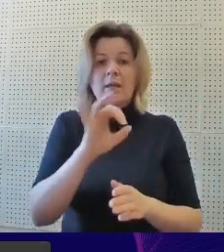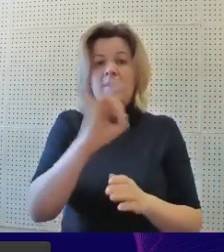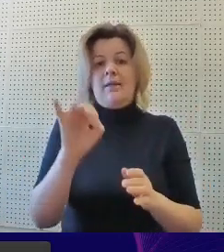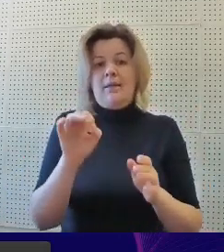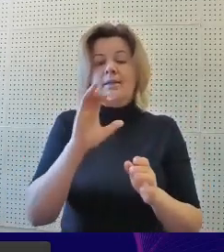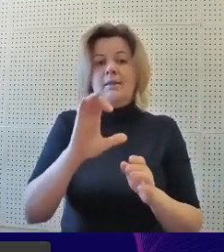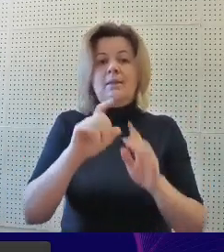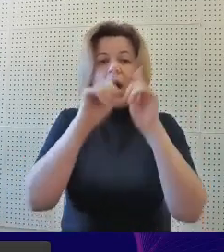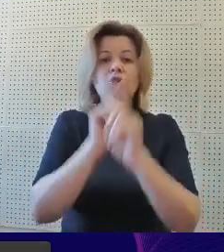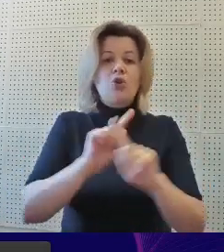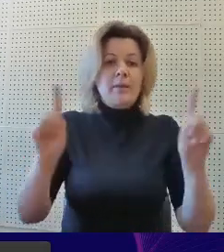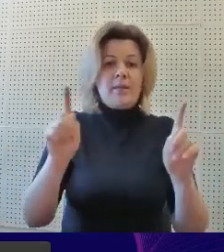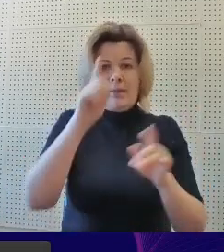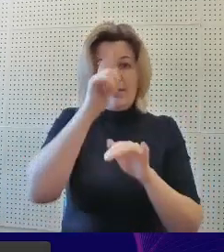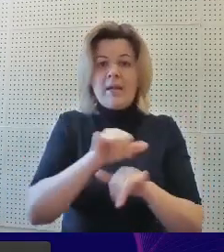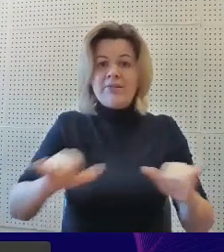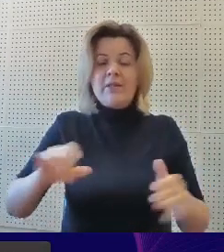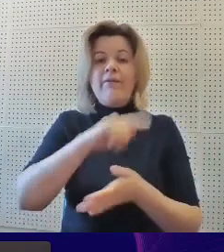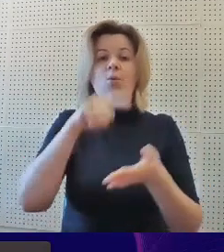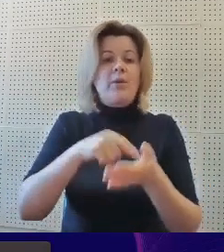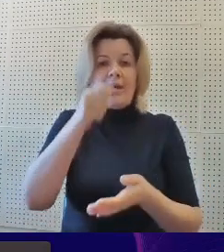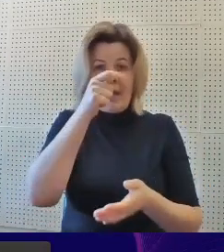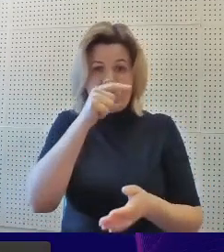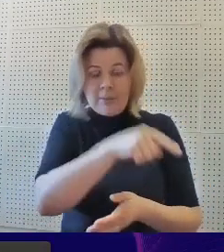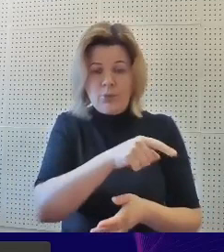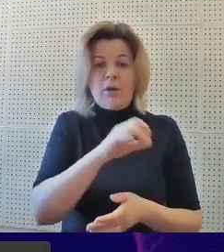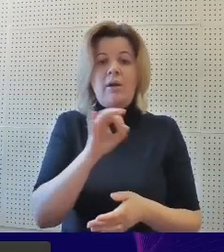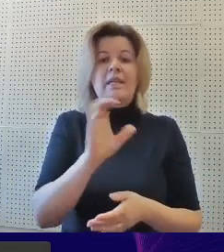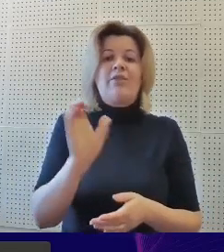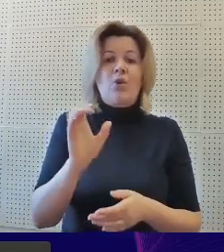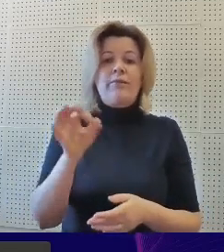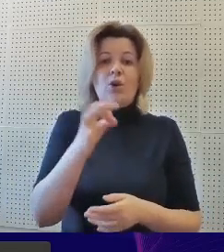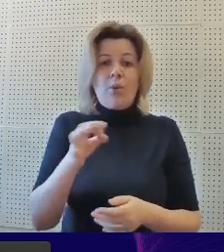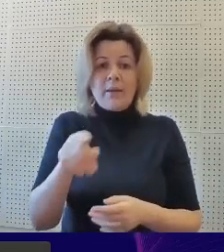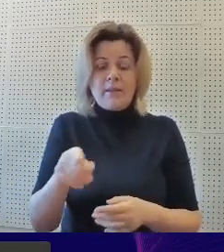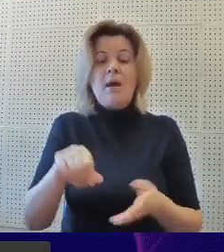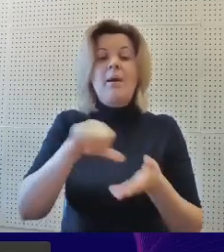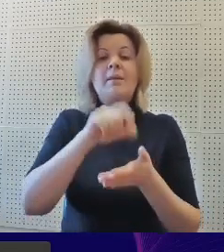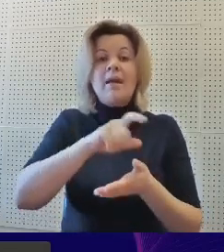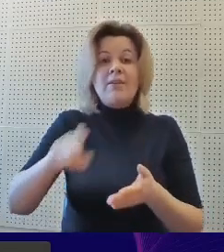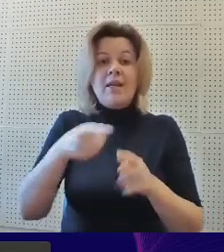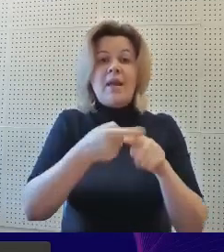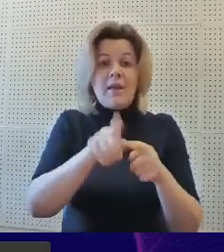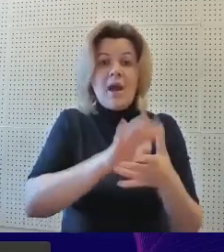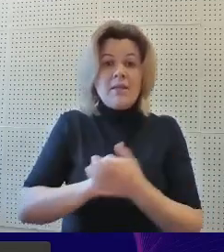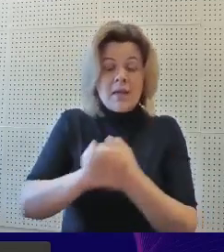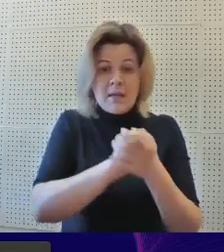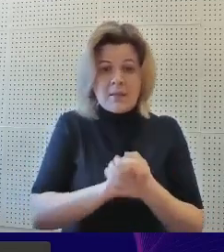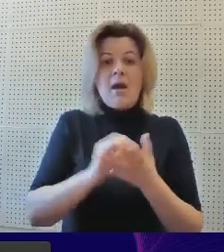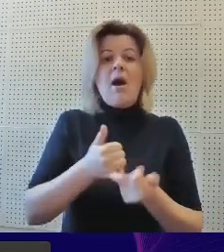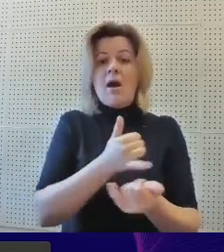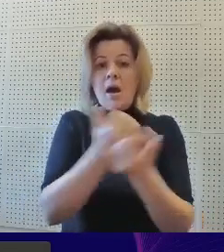с ОВЗ и особенностями развития в городе Екатеринбурге и Свердловской области. Представители ассоциаций